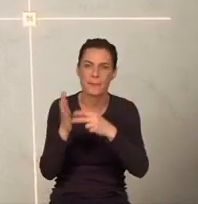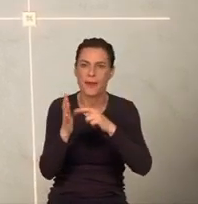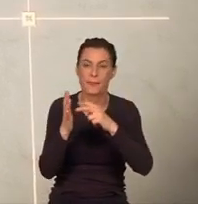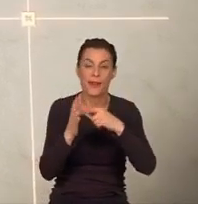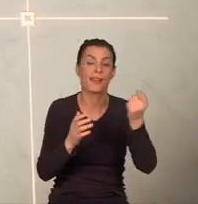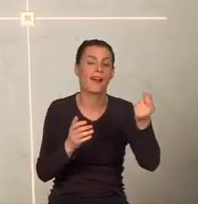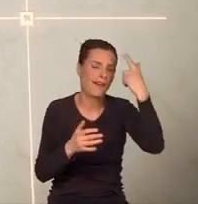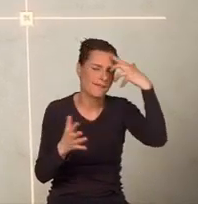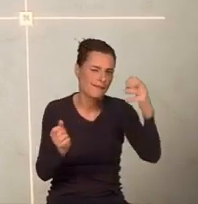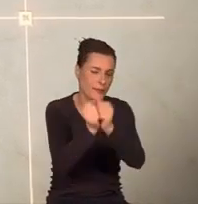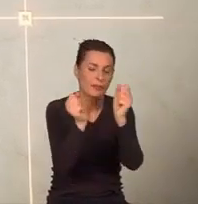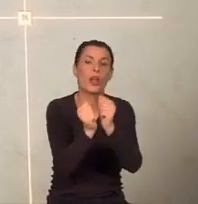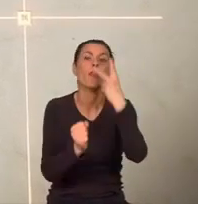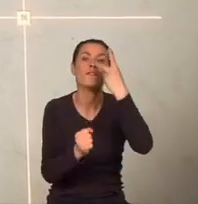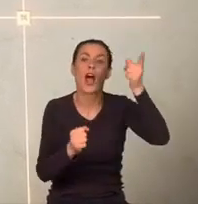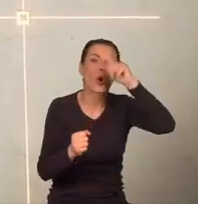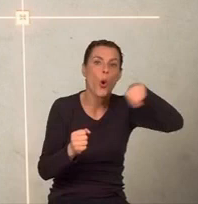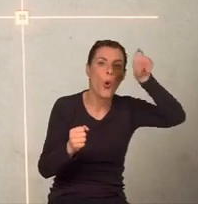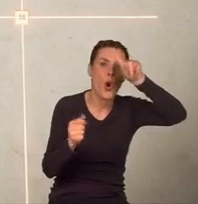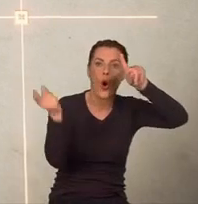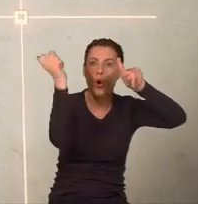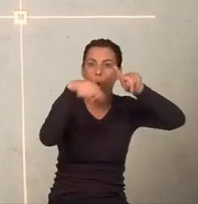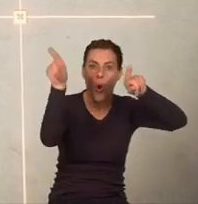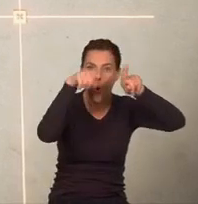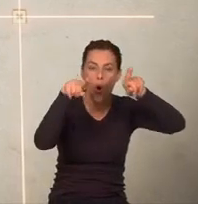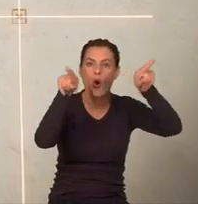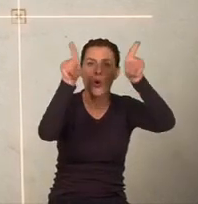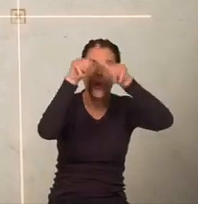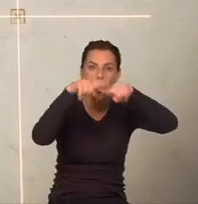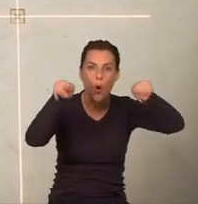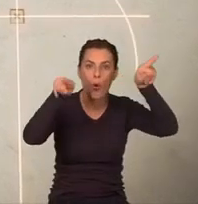twórczo, kreśląc dwa okręgi, które razem dały owal.